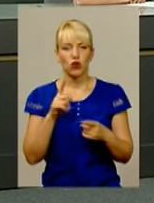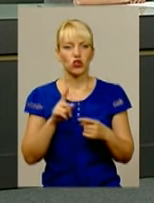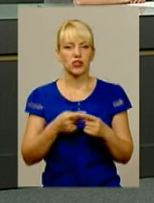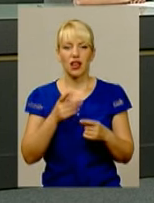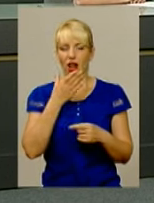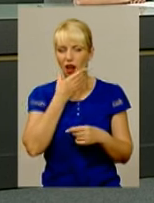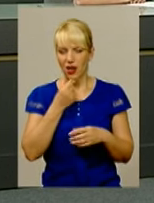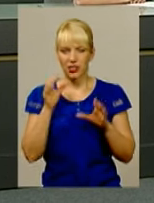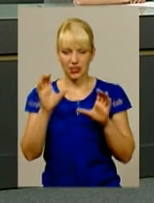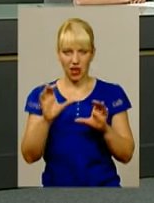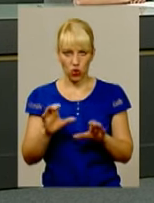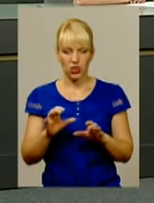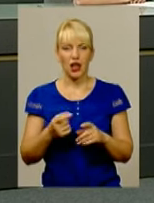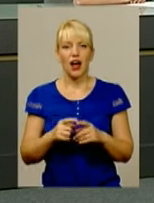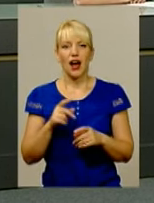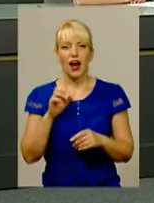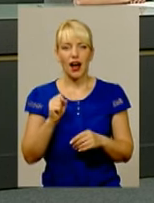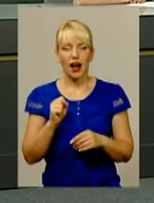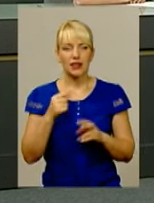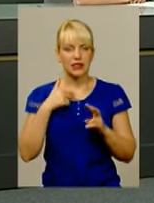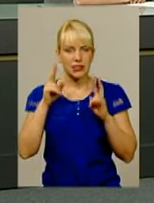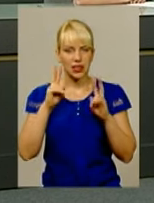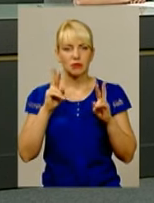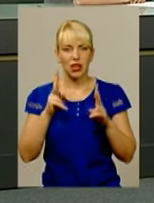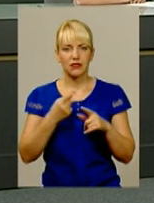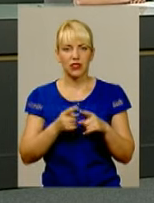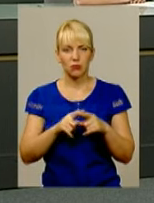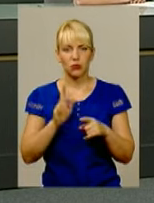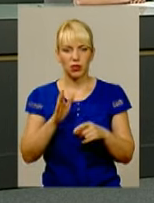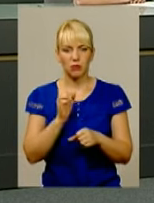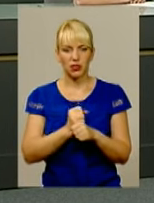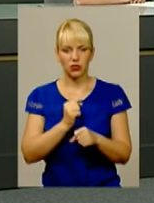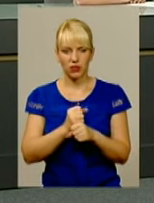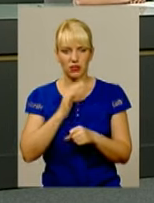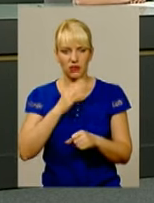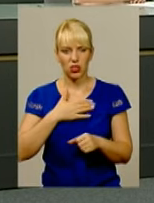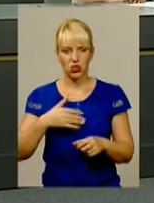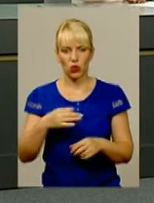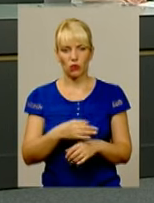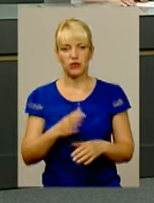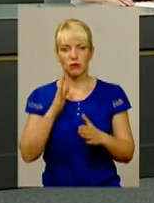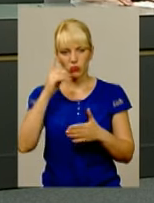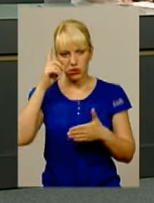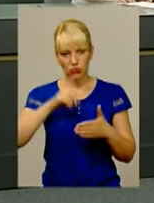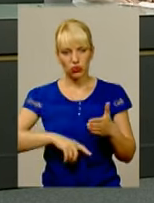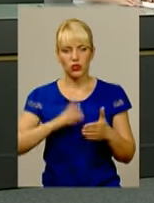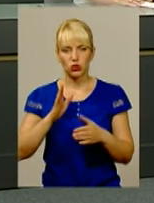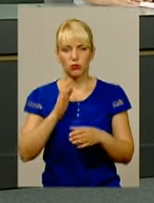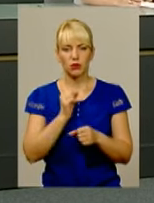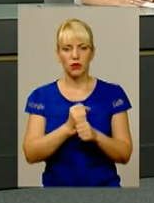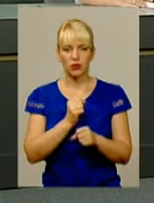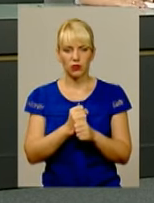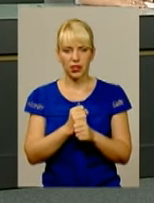гарний закон. Але фактично ми не знаємо, як він буде працювати, в тому числі і в нашій області. Будемо сподіватися, що буде працювати?